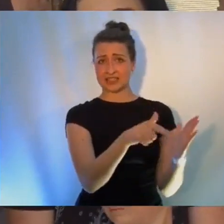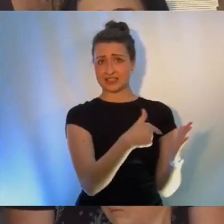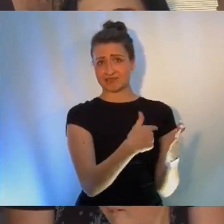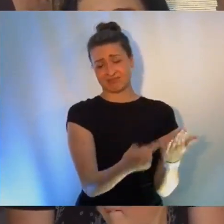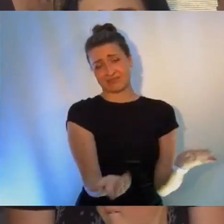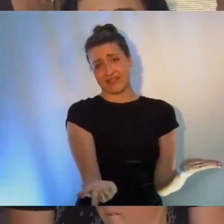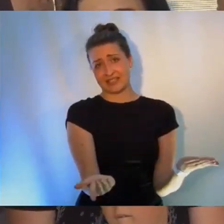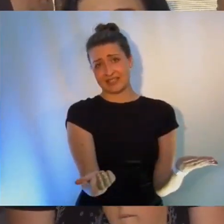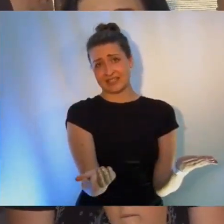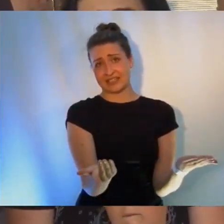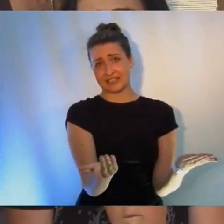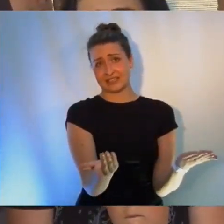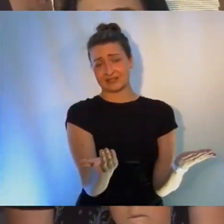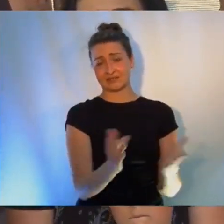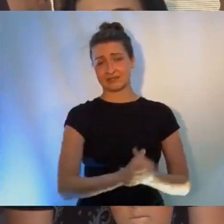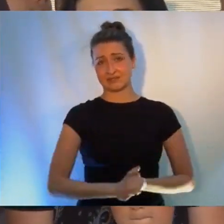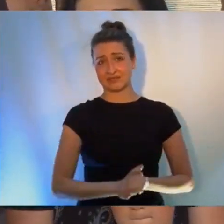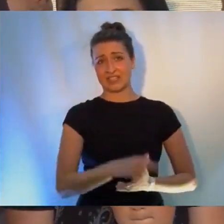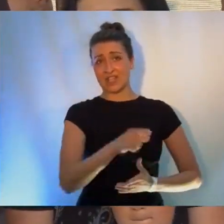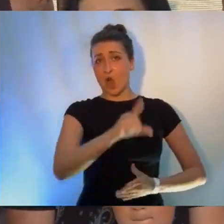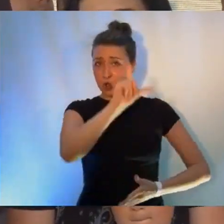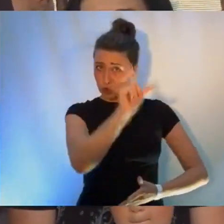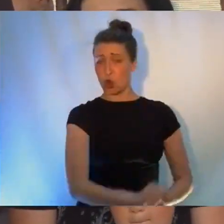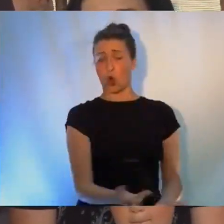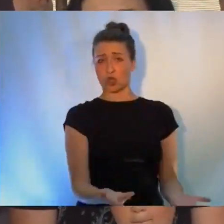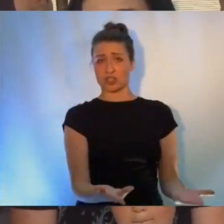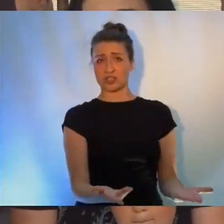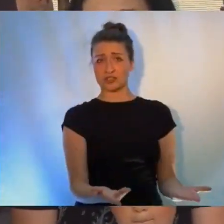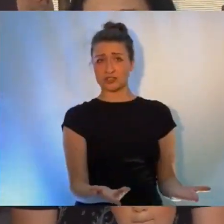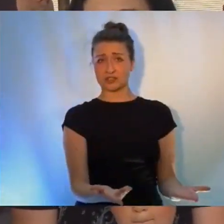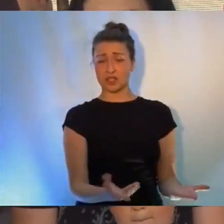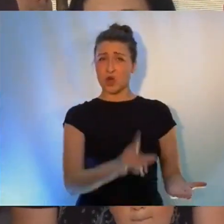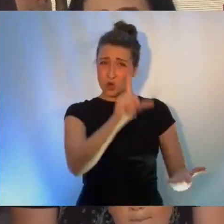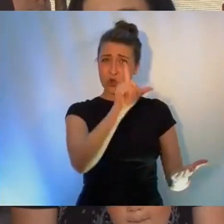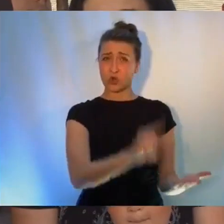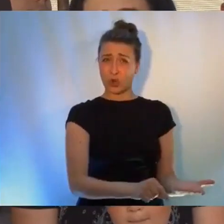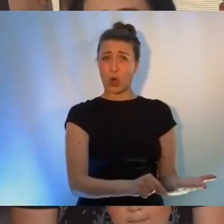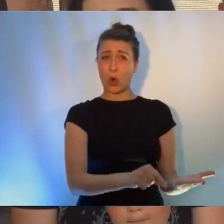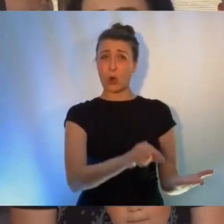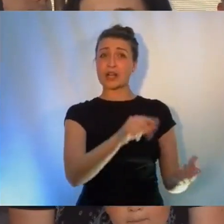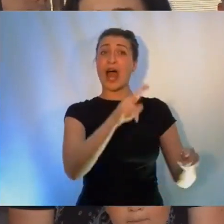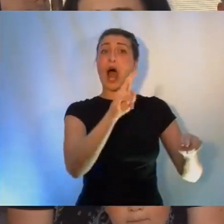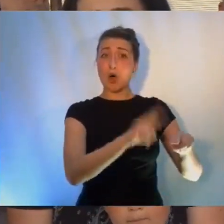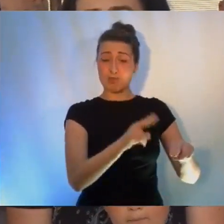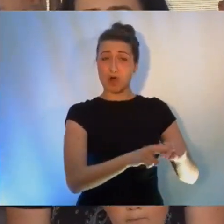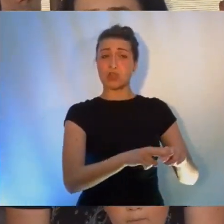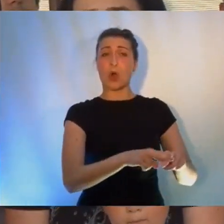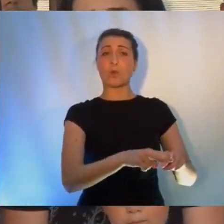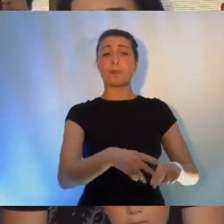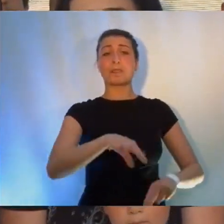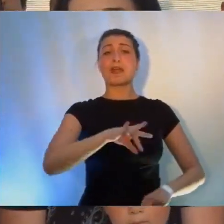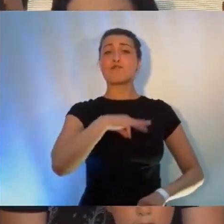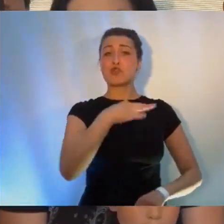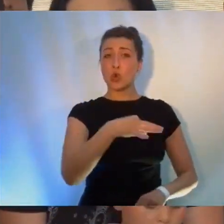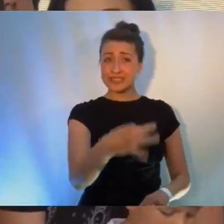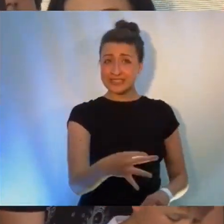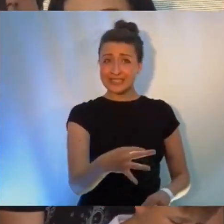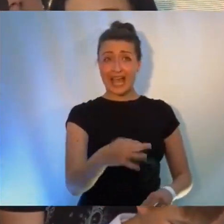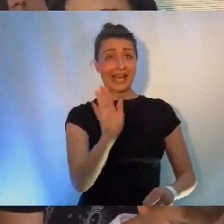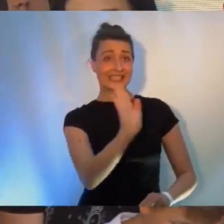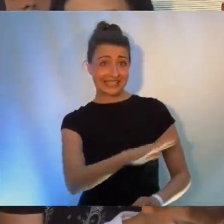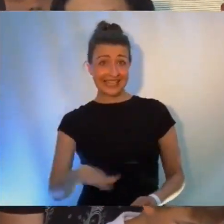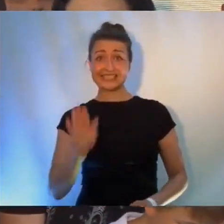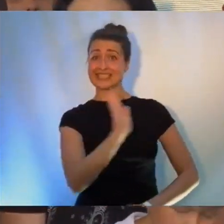dají svým vnukům, ale že je to dluh, který budou muset vnuci a jejich děti